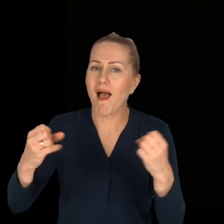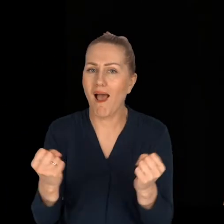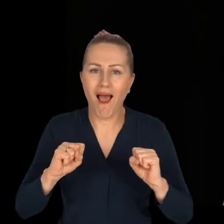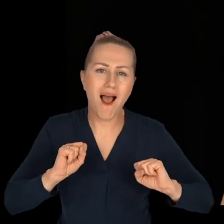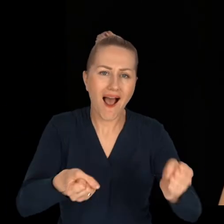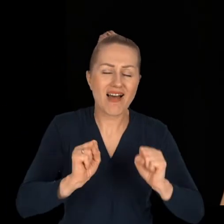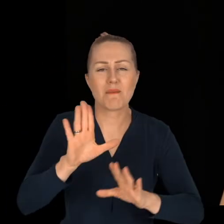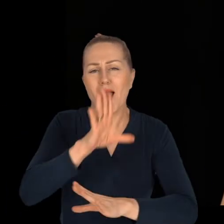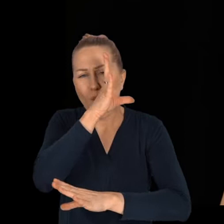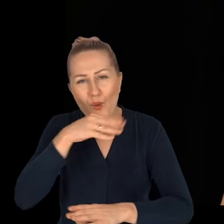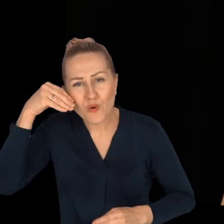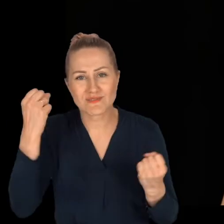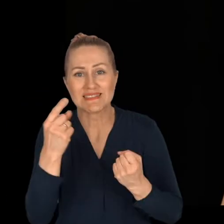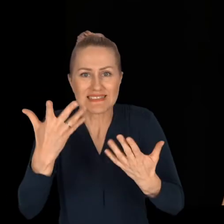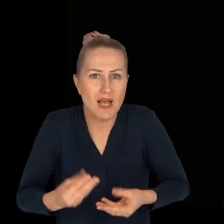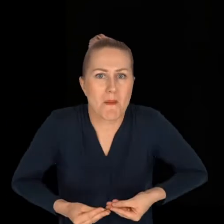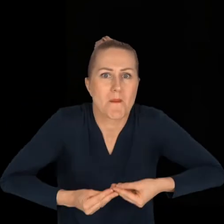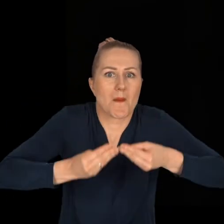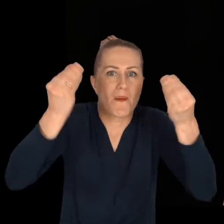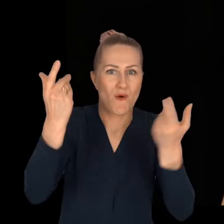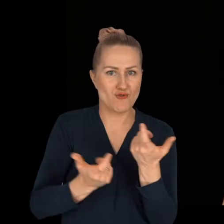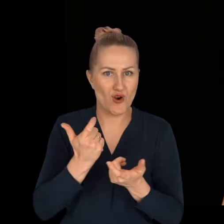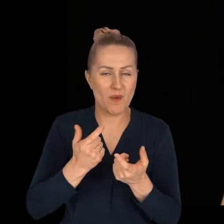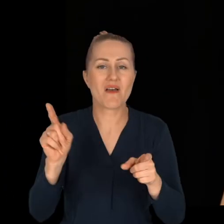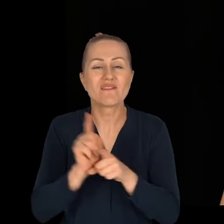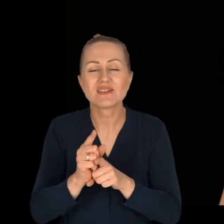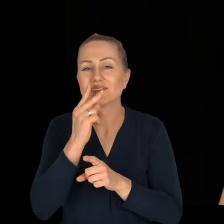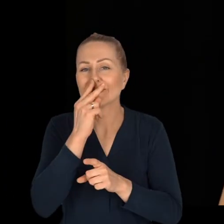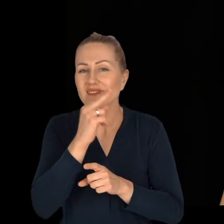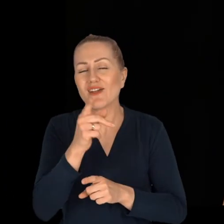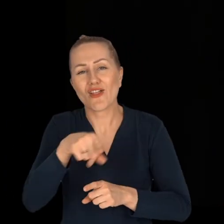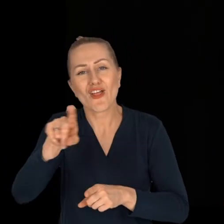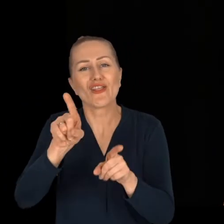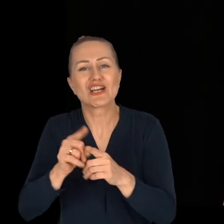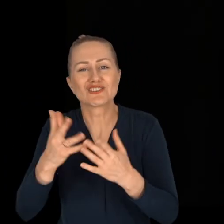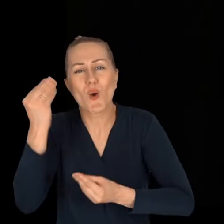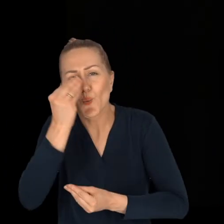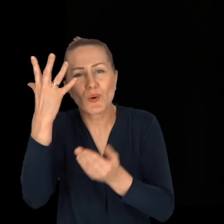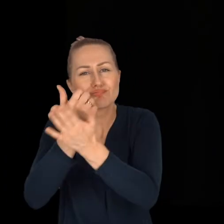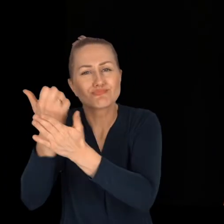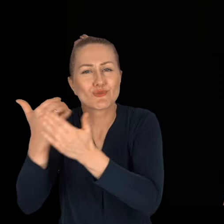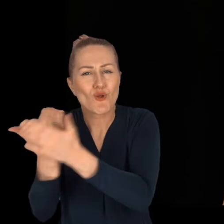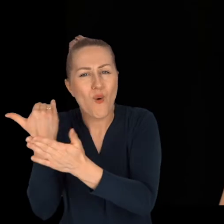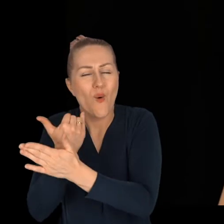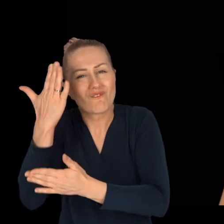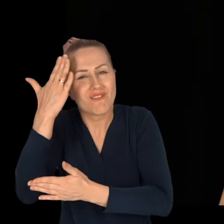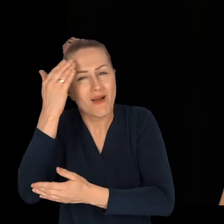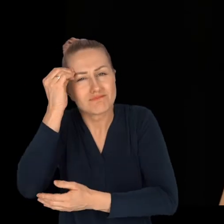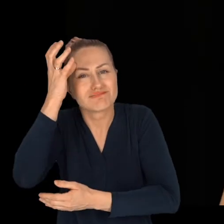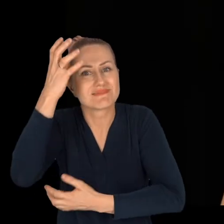zaangażowane, uśmiechnięte, które chcą się rozwijać, które ciągle chcą uczyć się nowych rzeczy